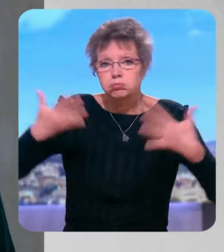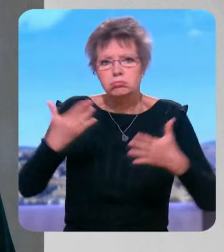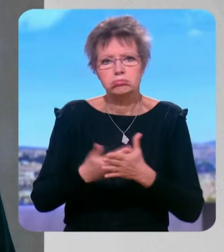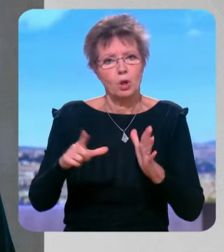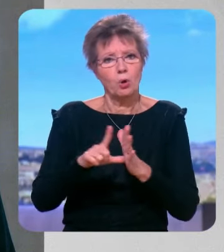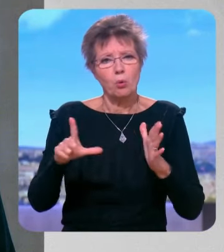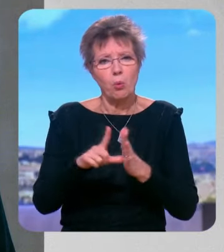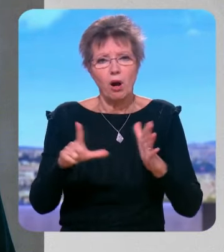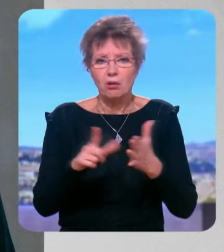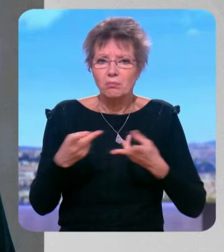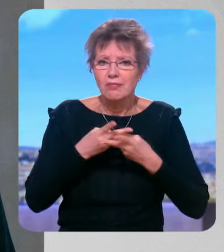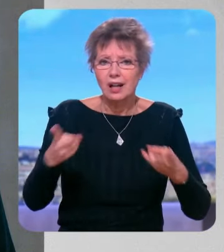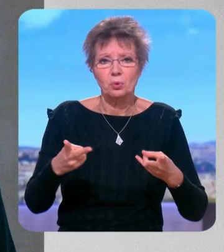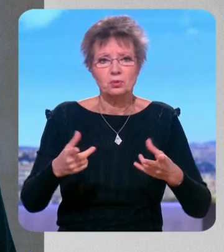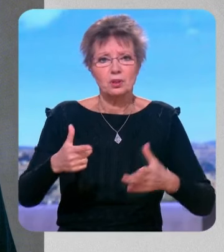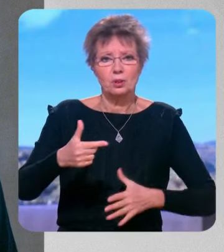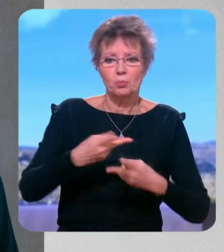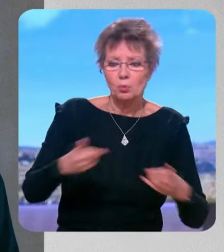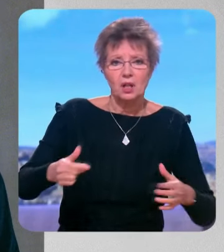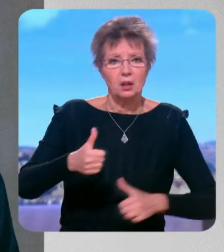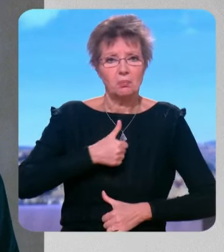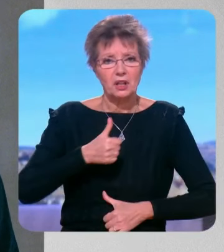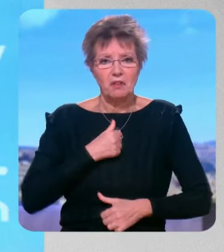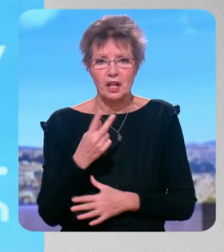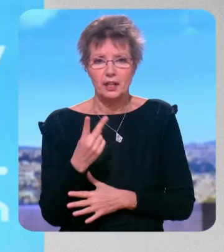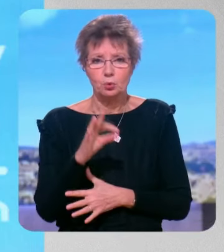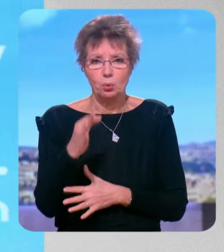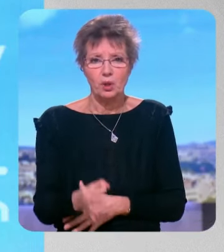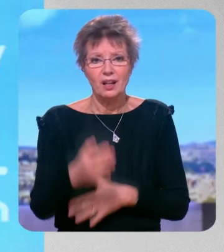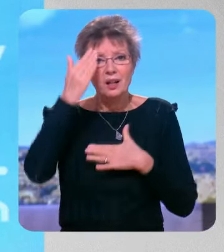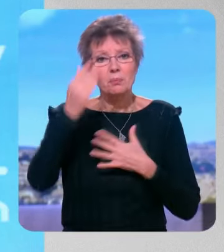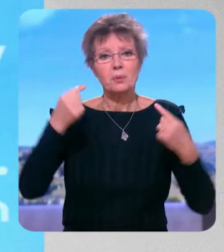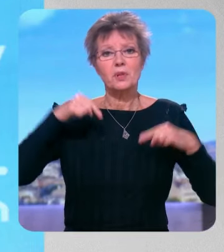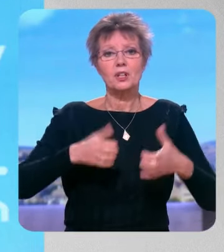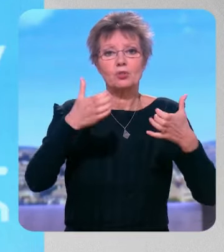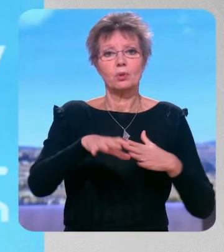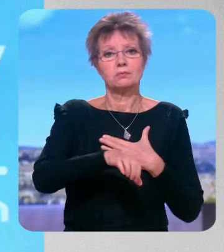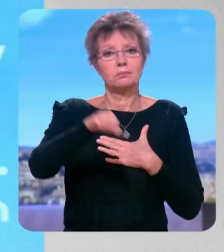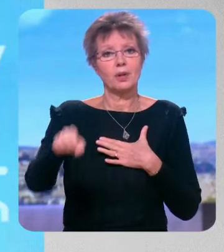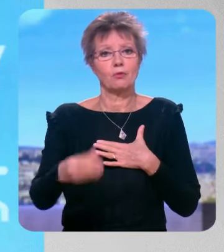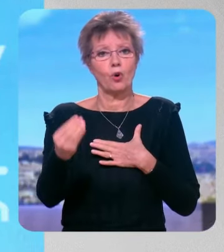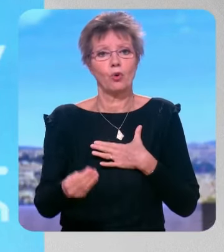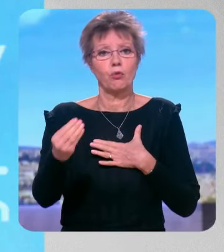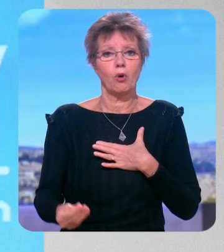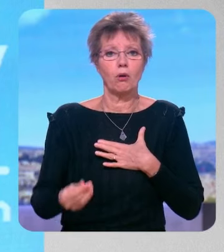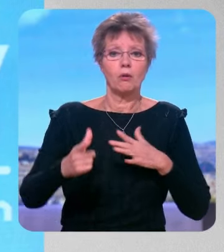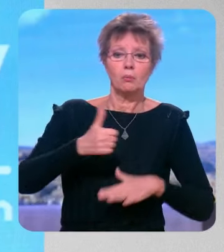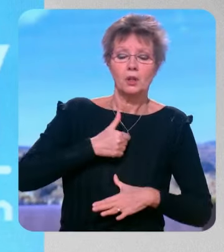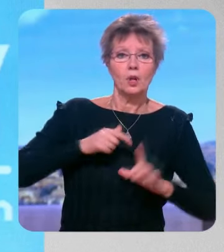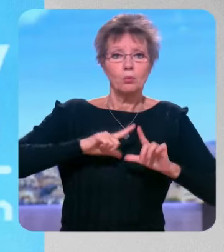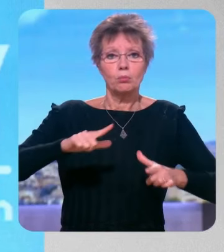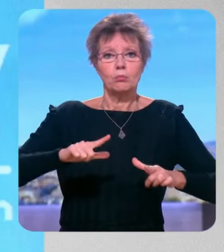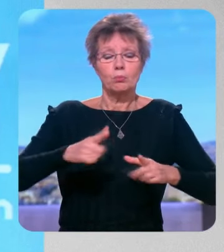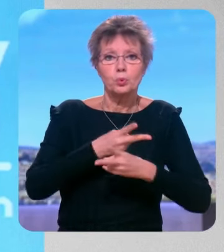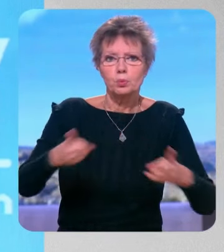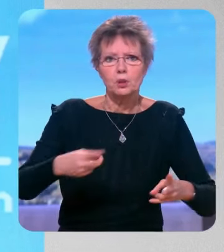des établissements publics et des établissements privés si un ministre veut envoyer ses enfants à l'établissement privé ou public ça ne me regarde pas je m'en fiche absolument